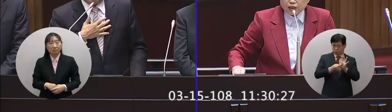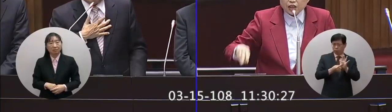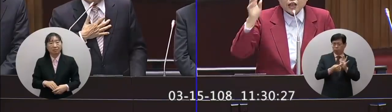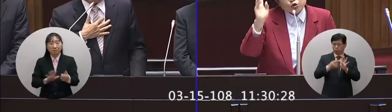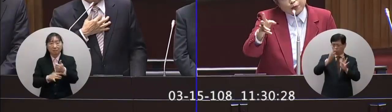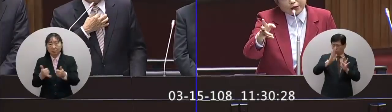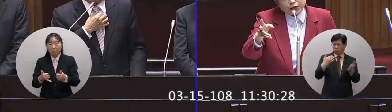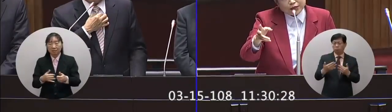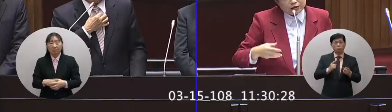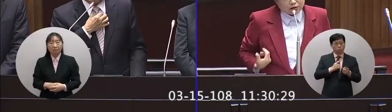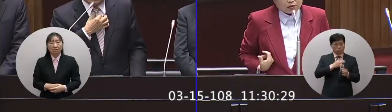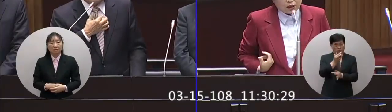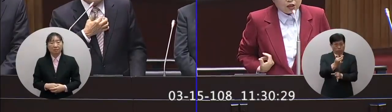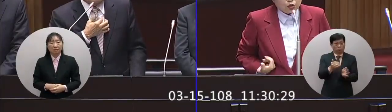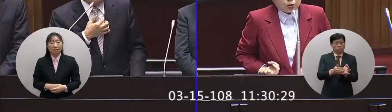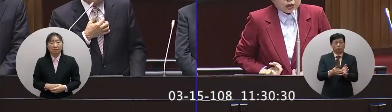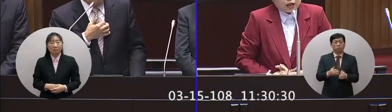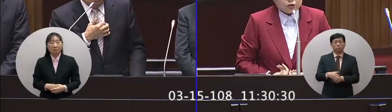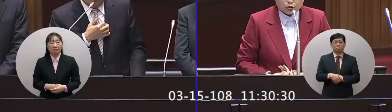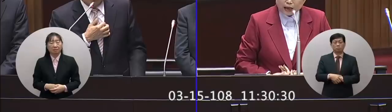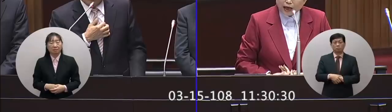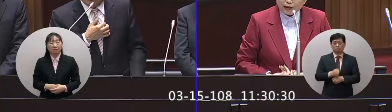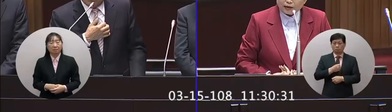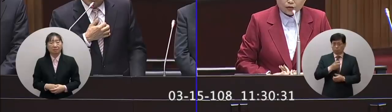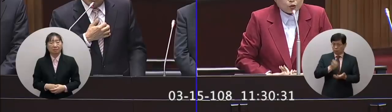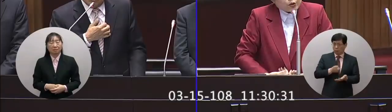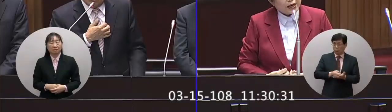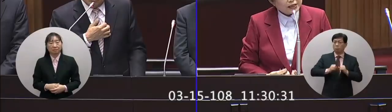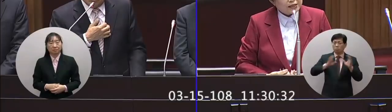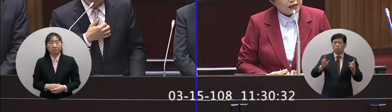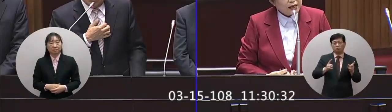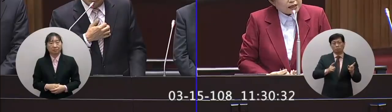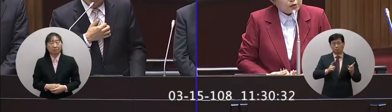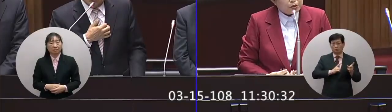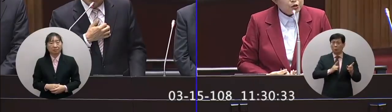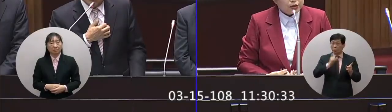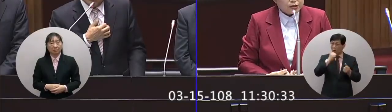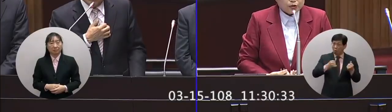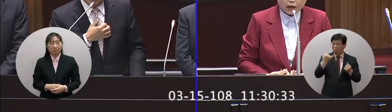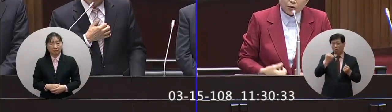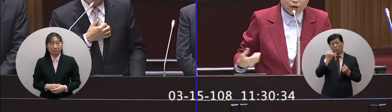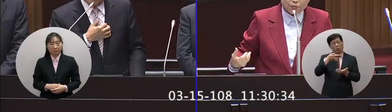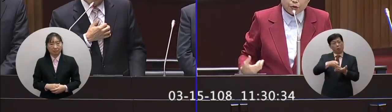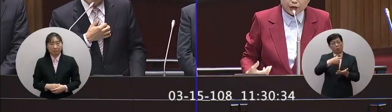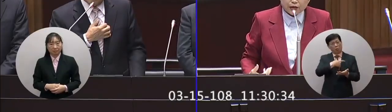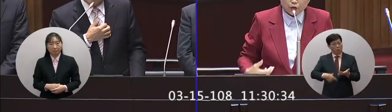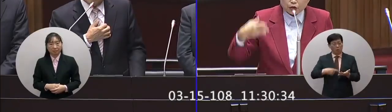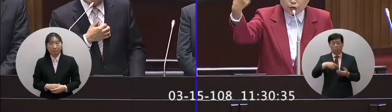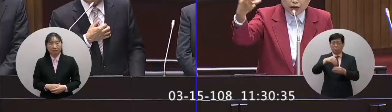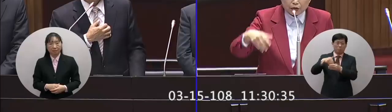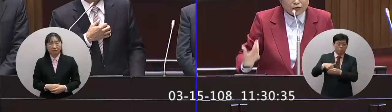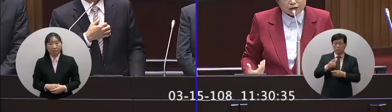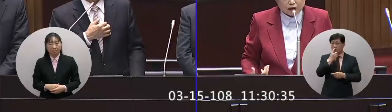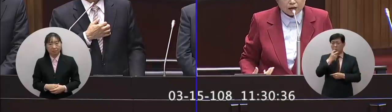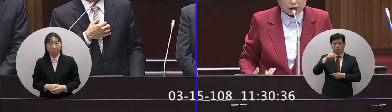問題今天你做表率人如果你酒駕我都還可以參選民選首長或民選